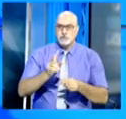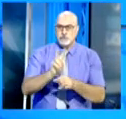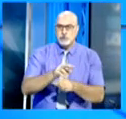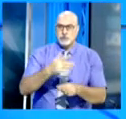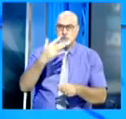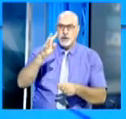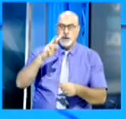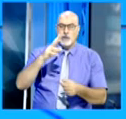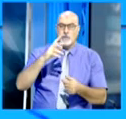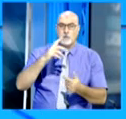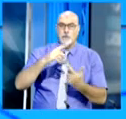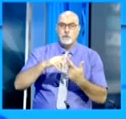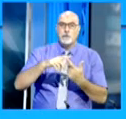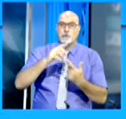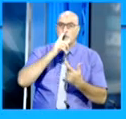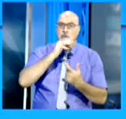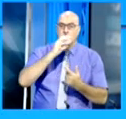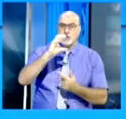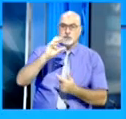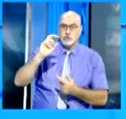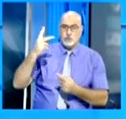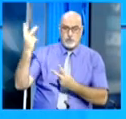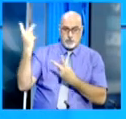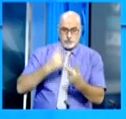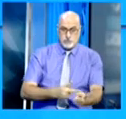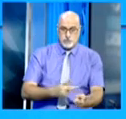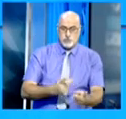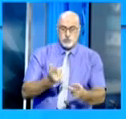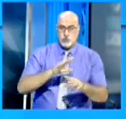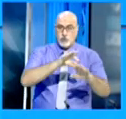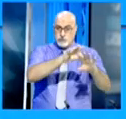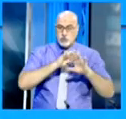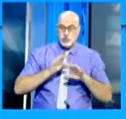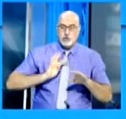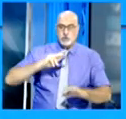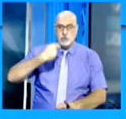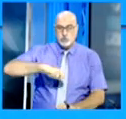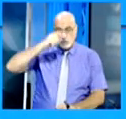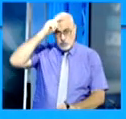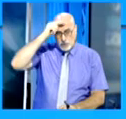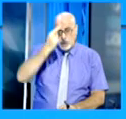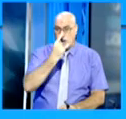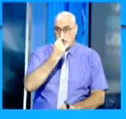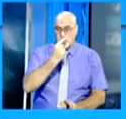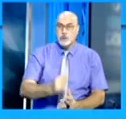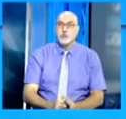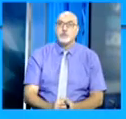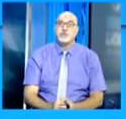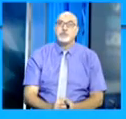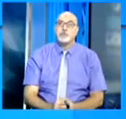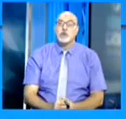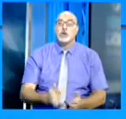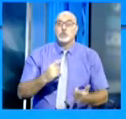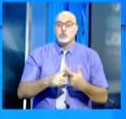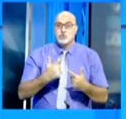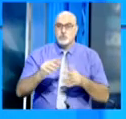المجر السيدة كاتالين نوفاك إلى الجزائر بدعوة من السيد رئيس الجمهورية كما شدد على ضرورة التحضير